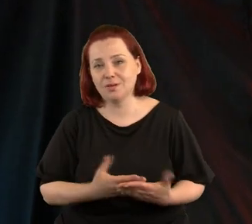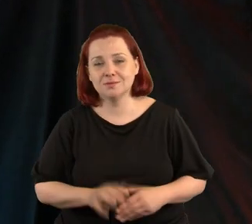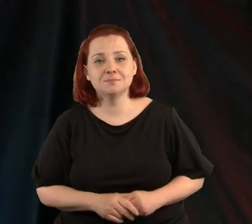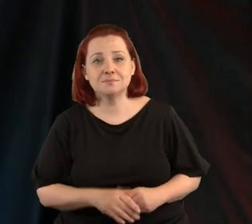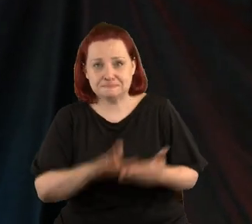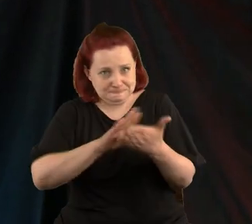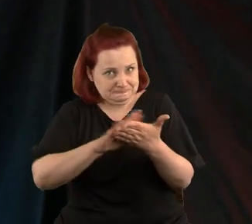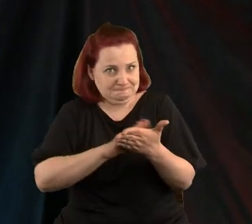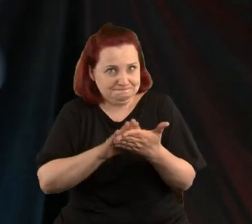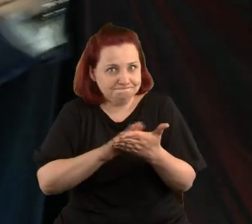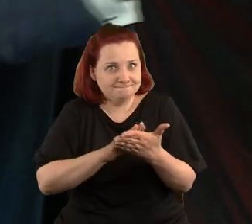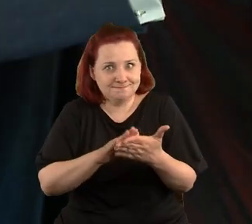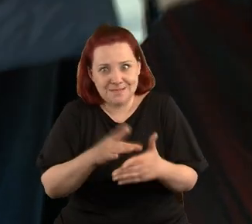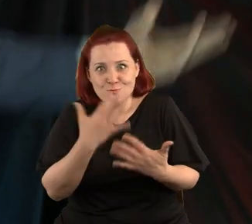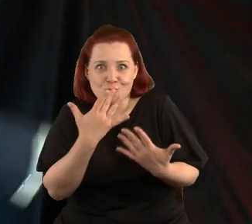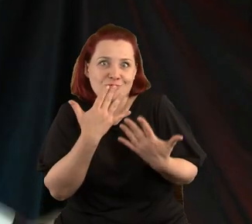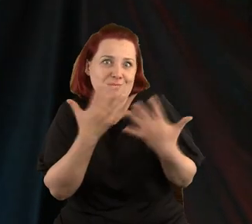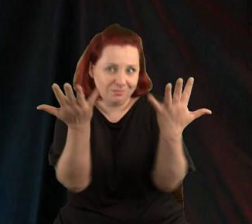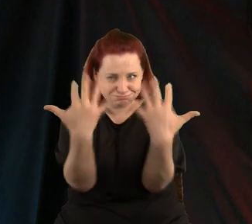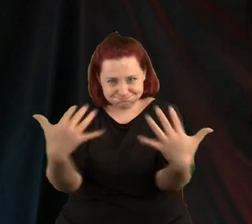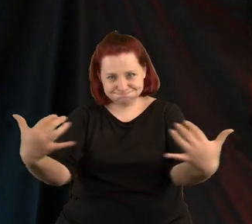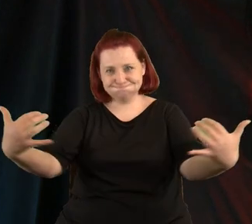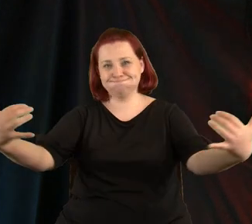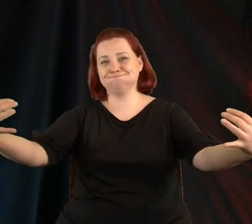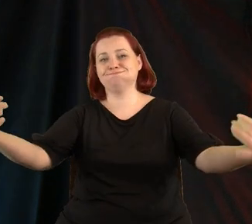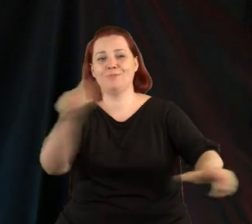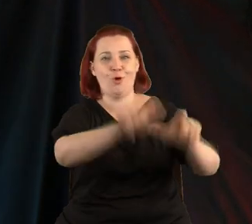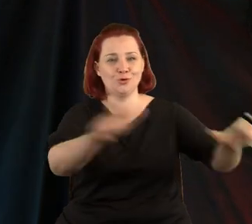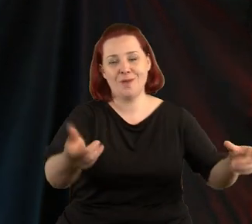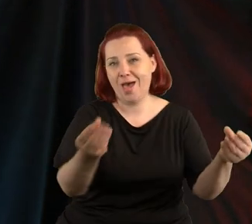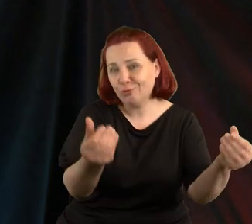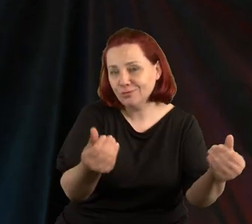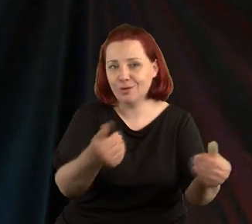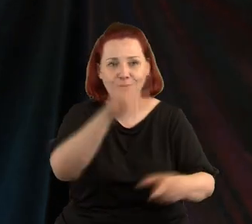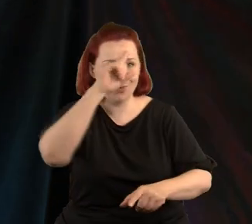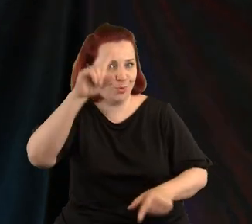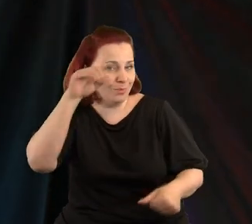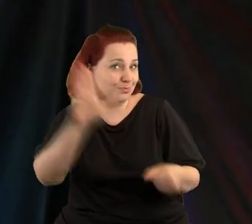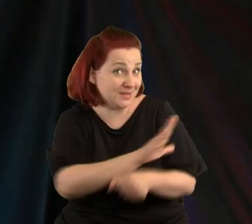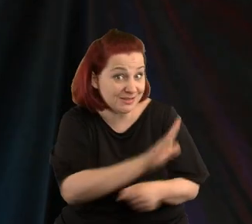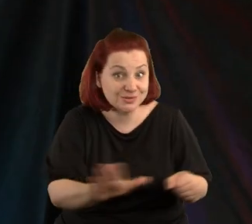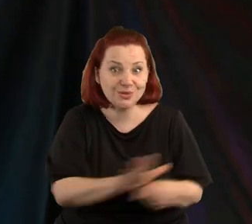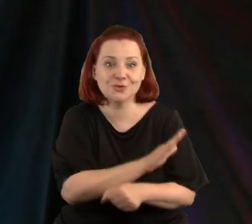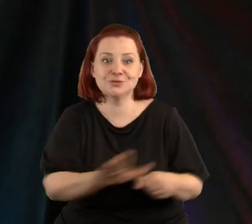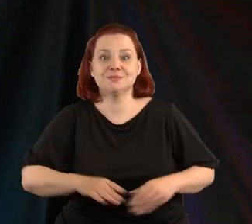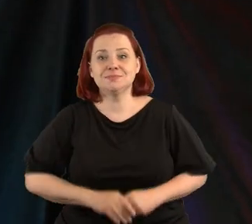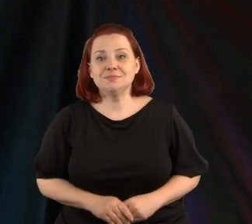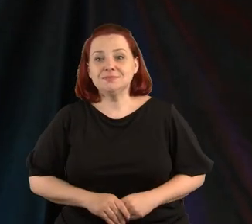Przepraszam, że mówię to przed audytorium ekonomistów, ludzi biznesu i ludzi biznesu.